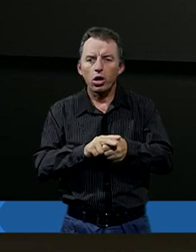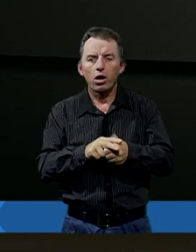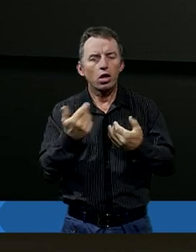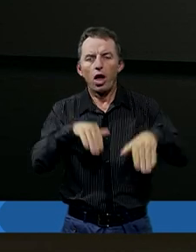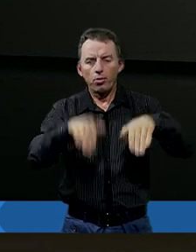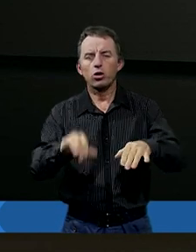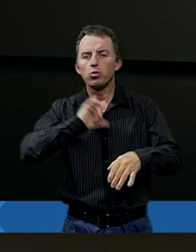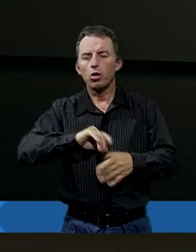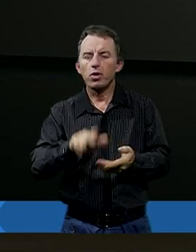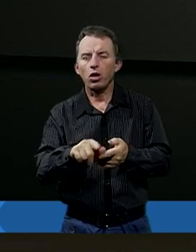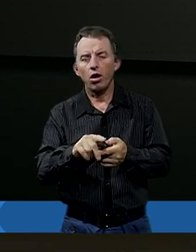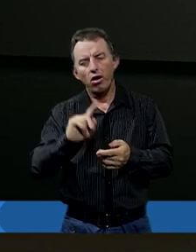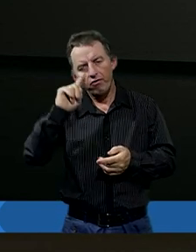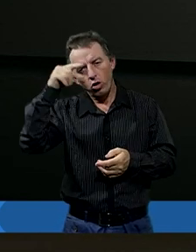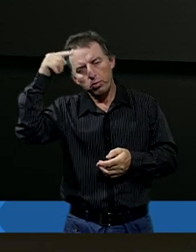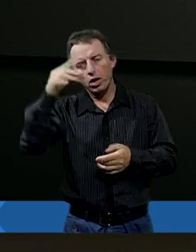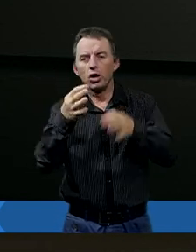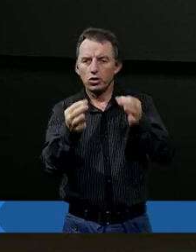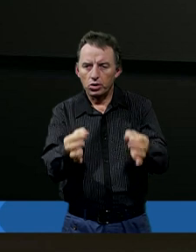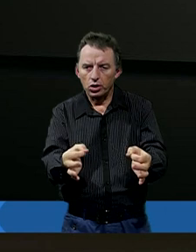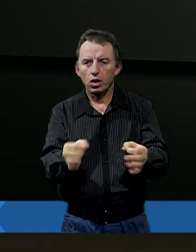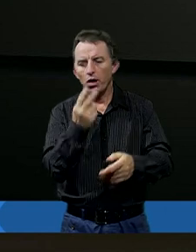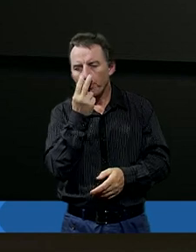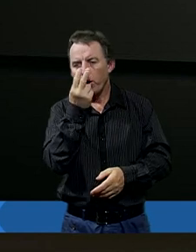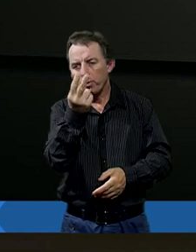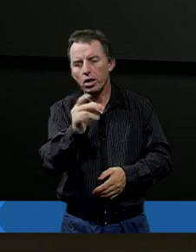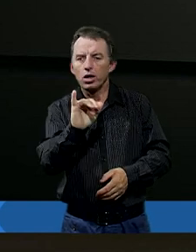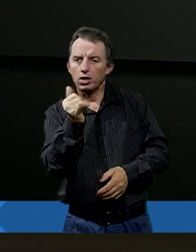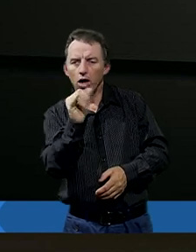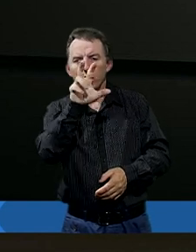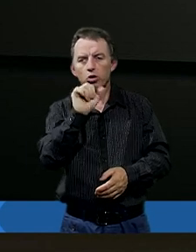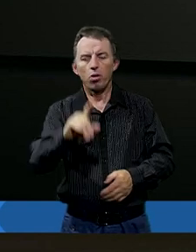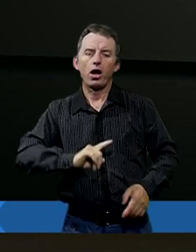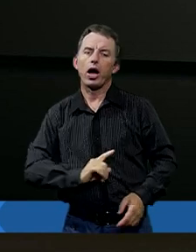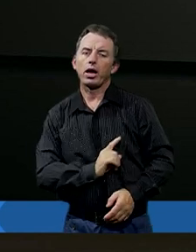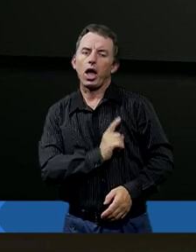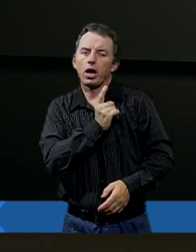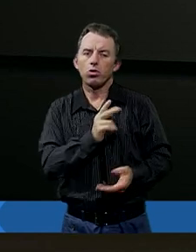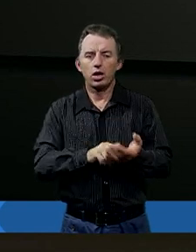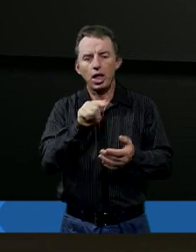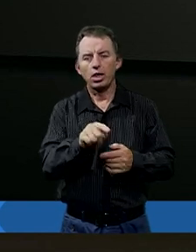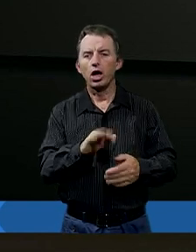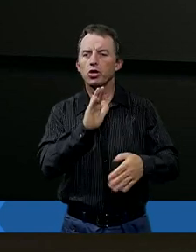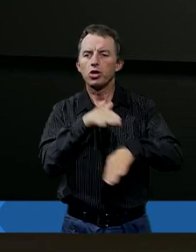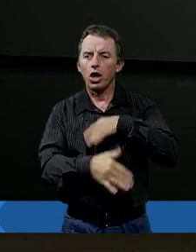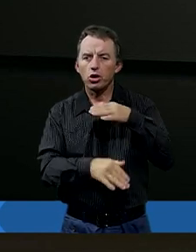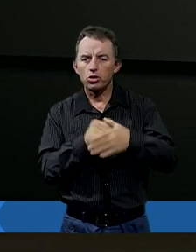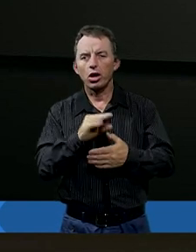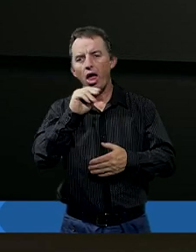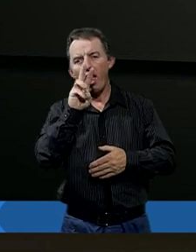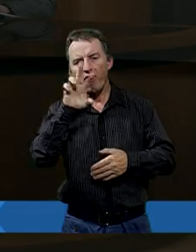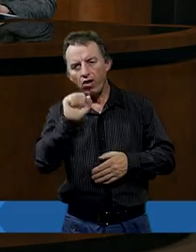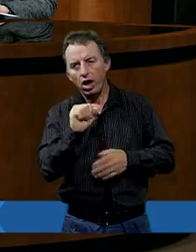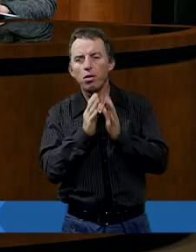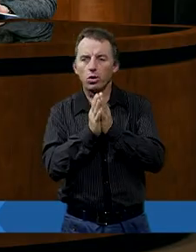możemy sobie nawet wyobrazić. A dzisiaj zobaczmy, jak Hiob reaguje na te nieszczęścia. I może Ewa,